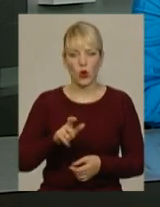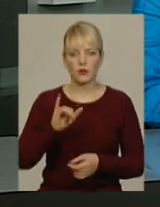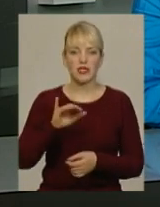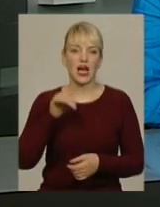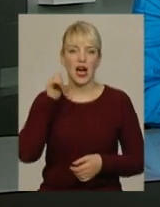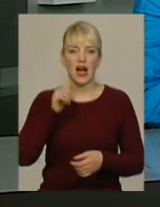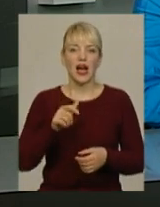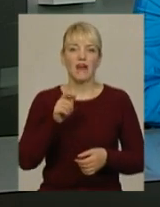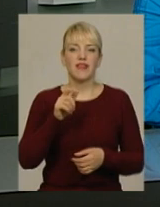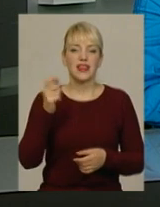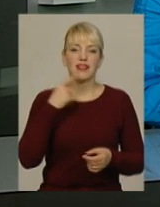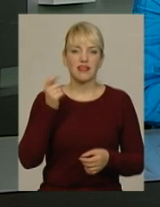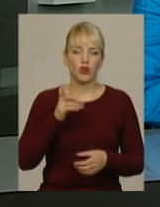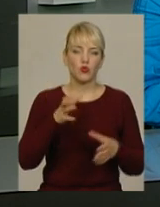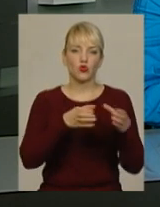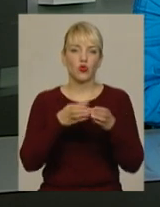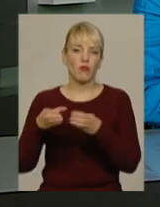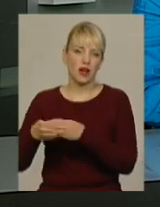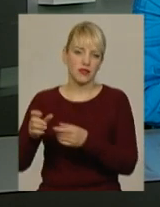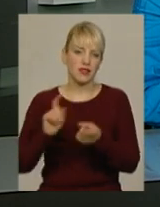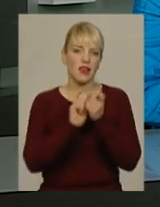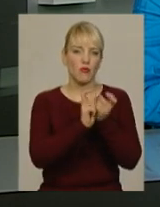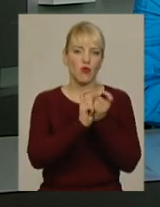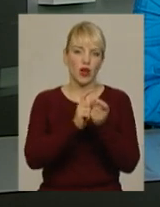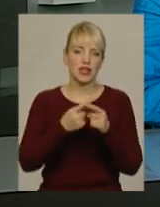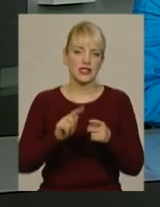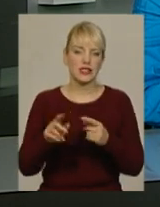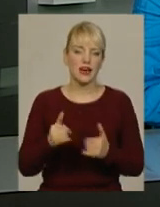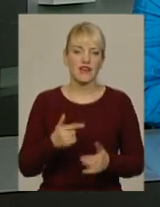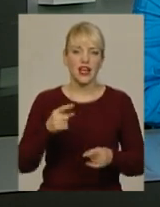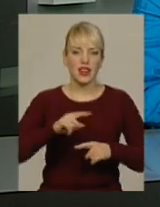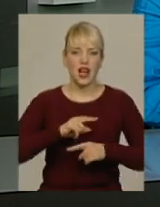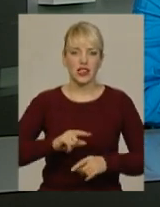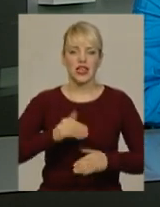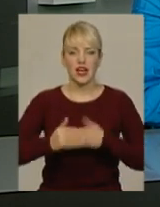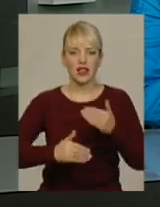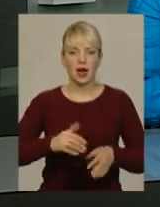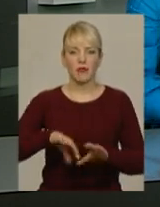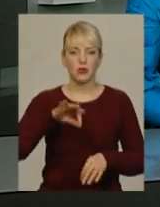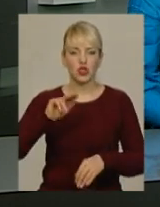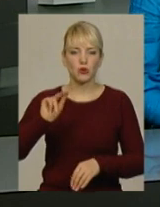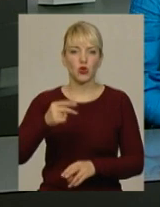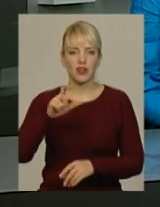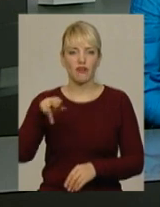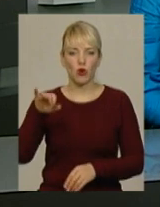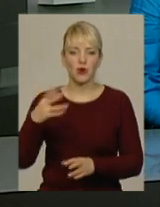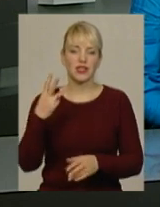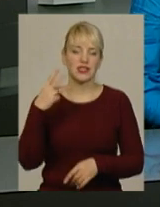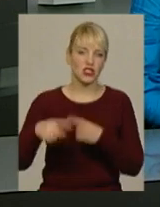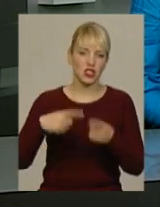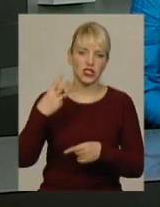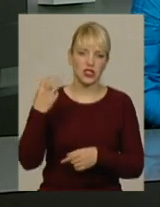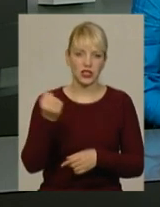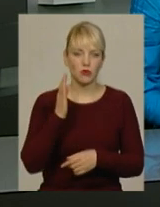неділю будуть командні бої. Для спортсменів це фінальний етап відбору на Чемпіонат Європи, який за три тижні розпочнеться у